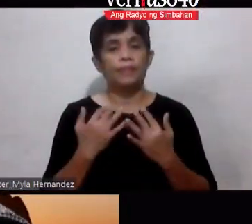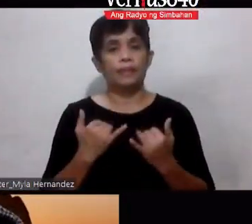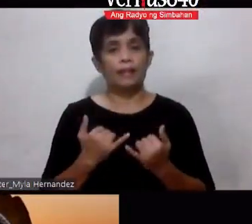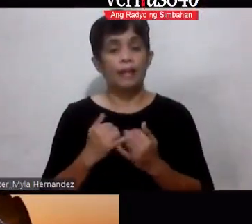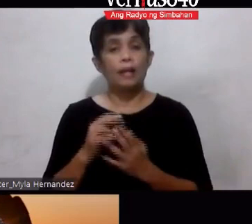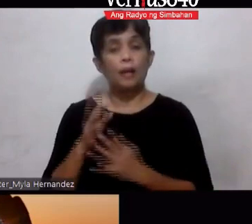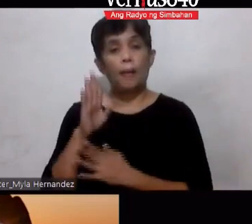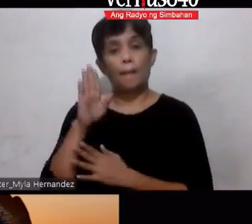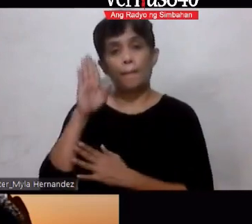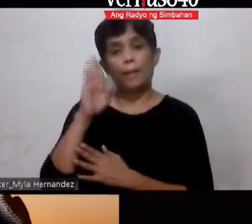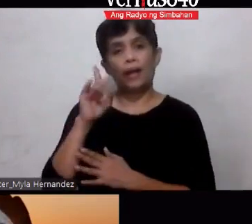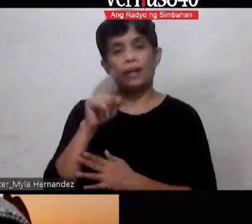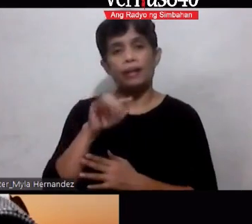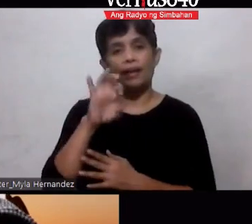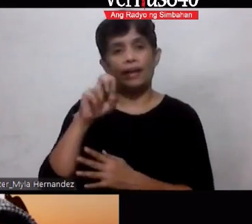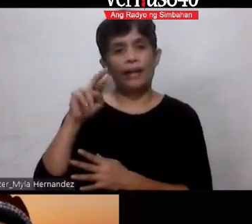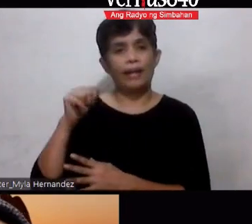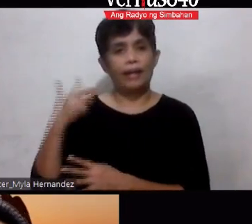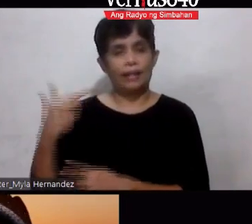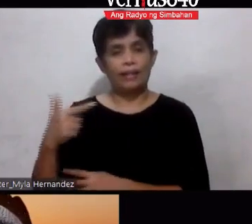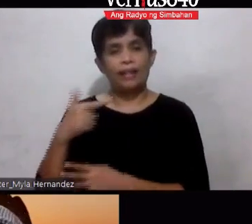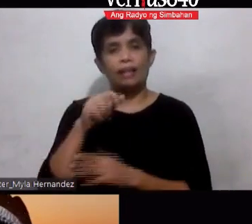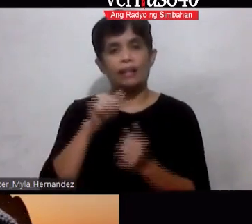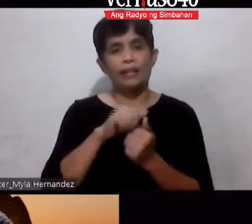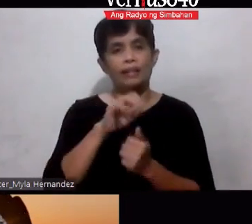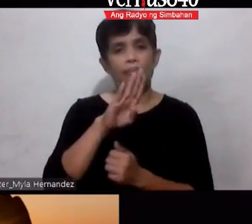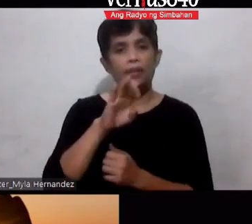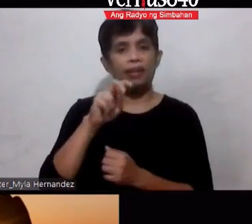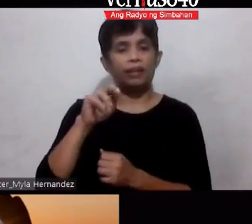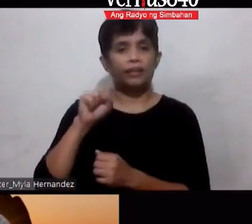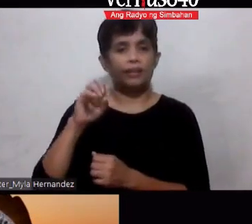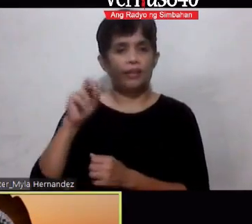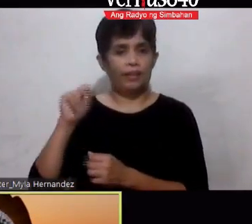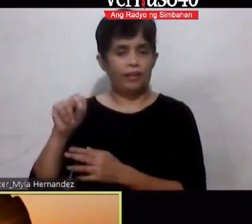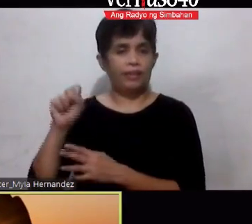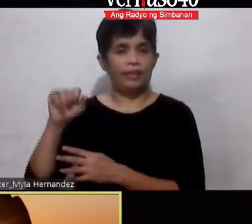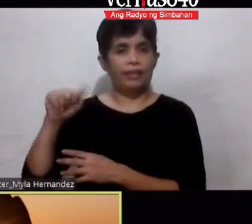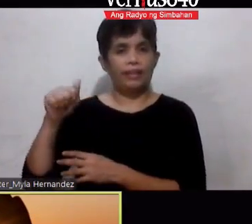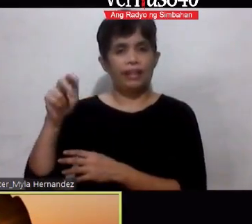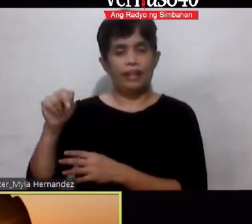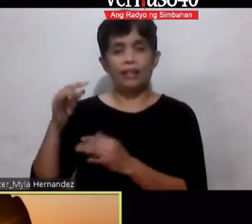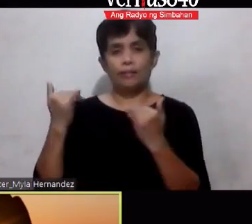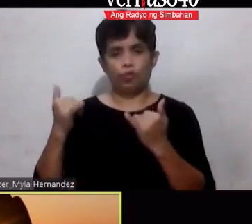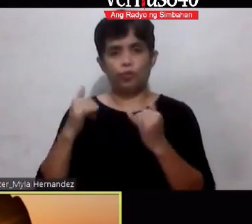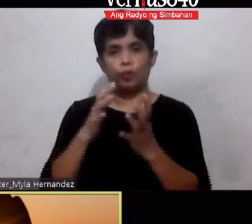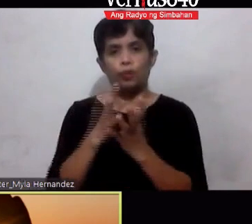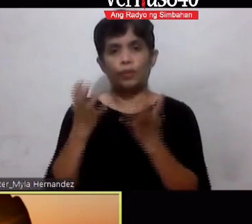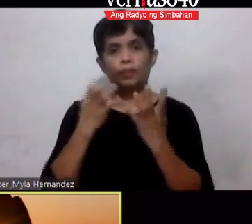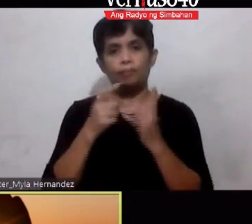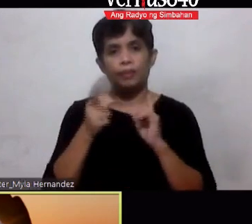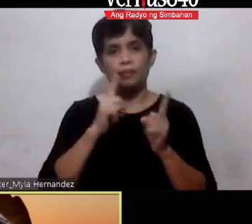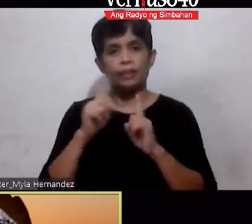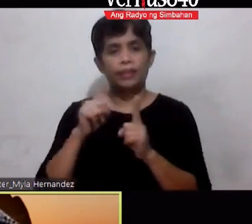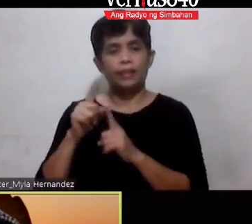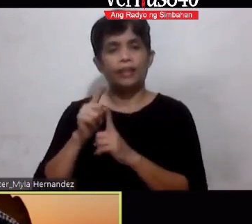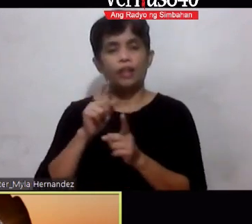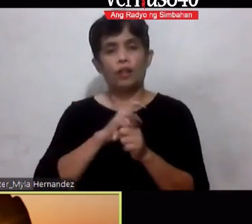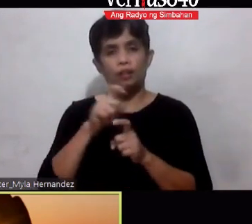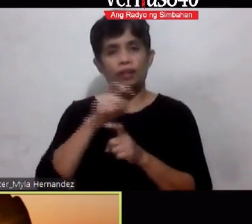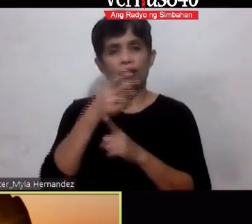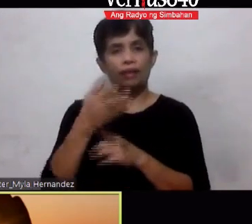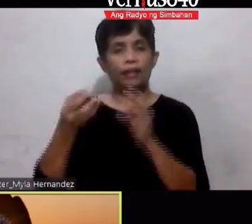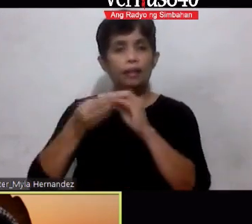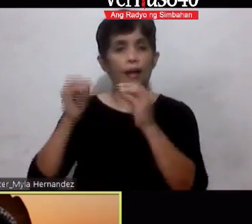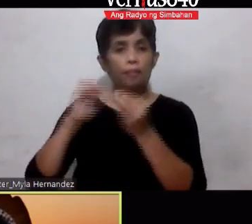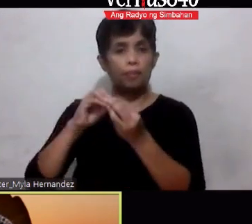At ako po si Benson Sian Time po namin kayo makipag-type ang number po ni